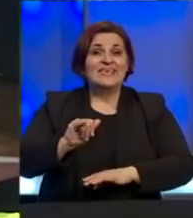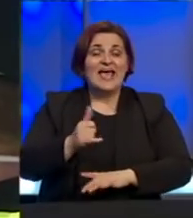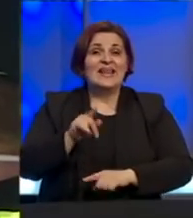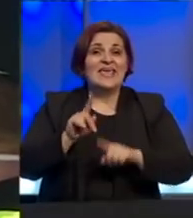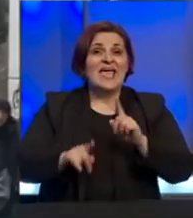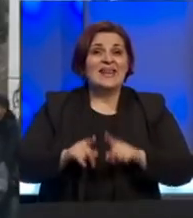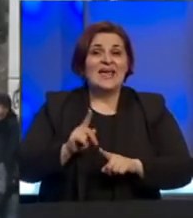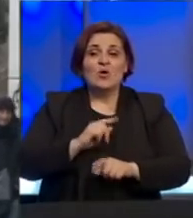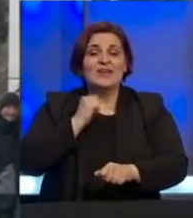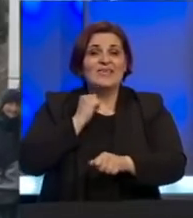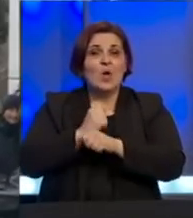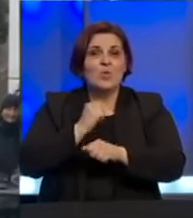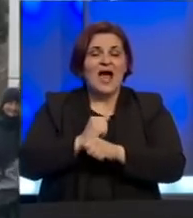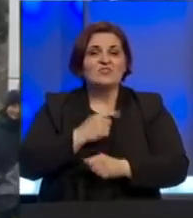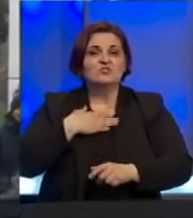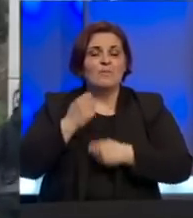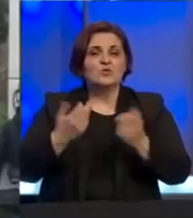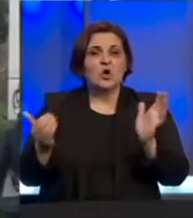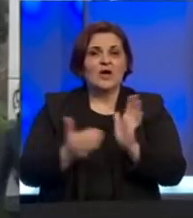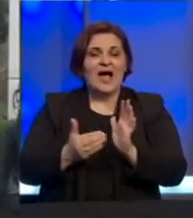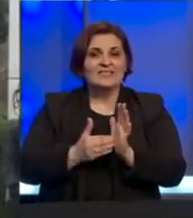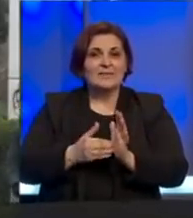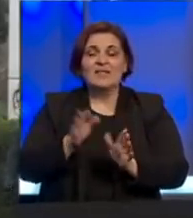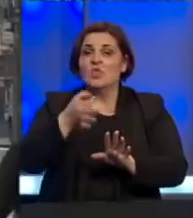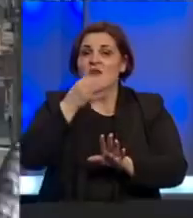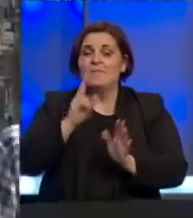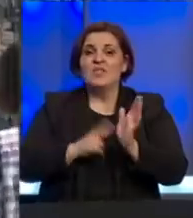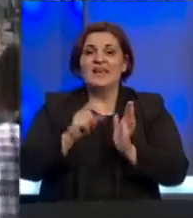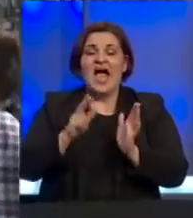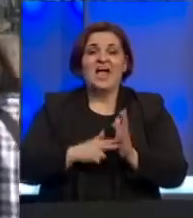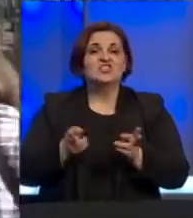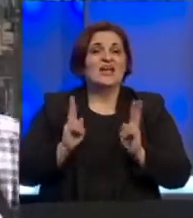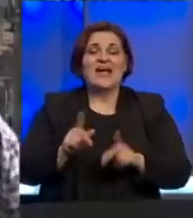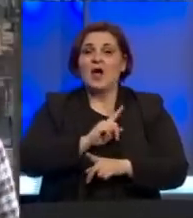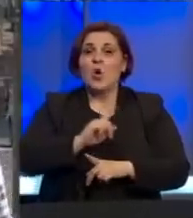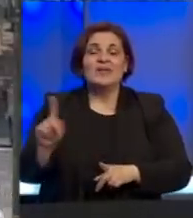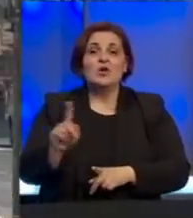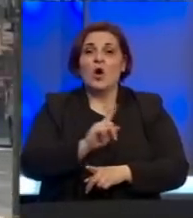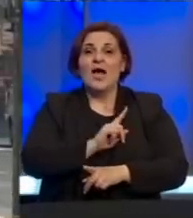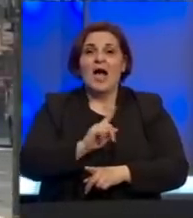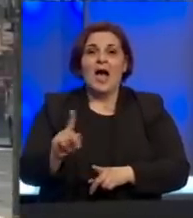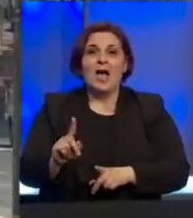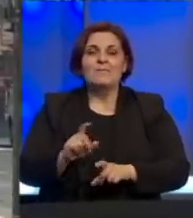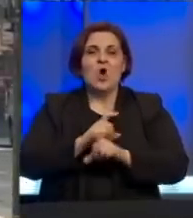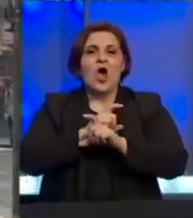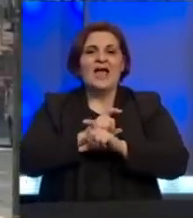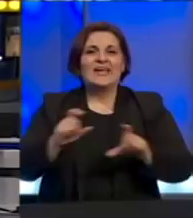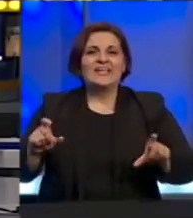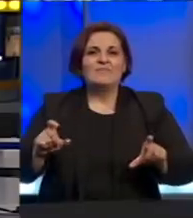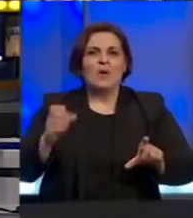je neko zakazao iz lanca zdravstvenog sistema. To je najbolji način kako niko ne bi bio krivo optužen.